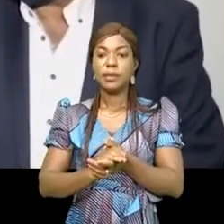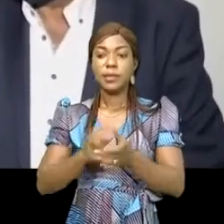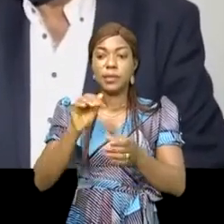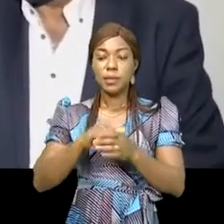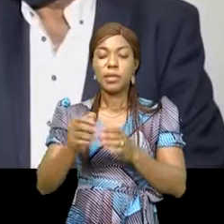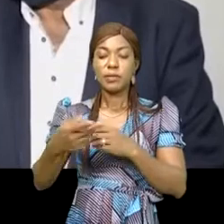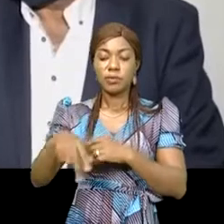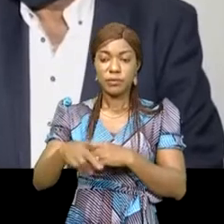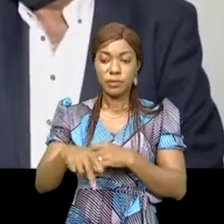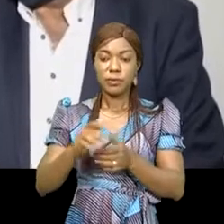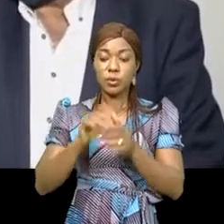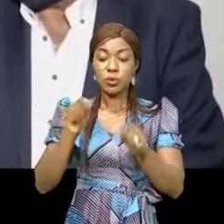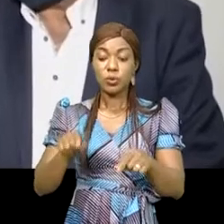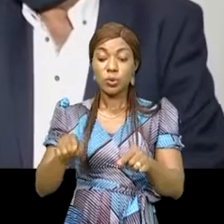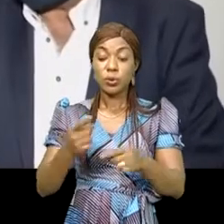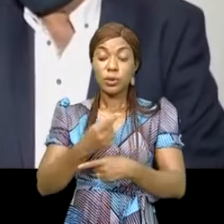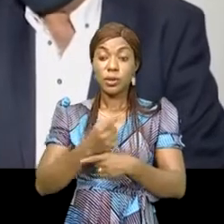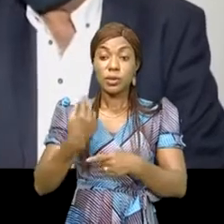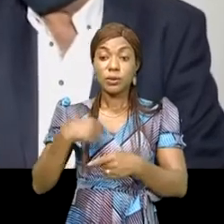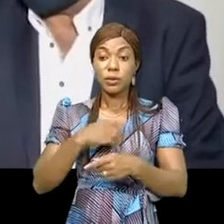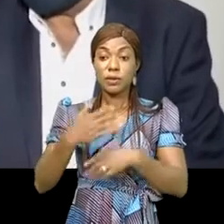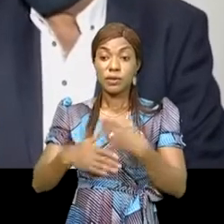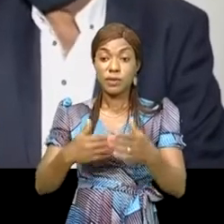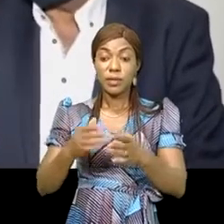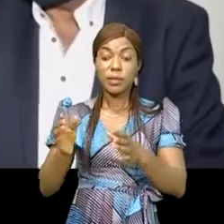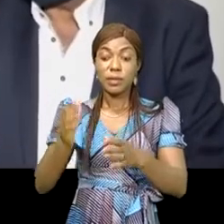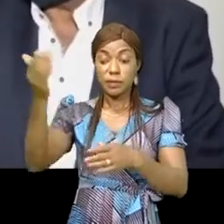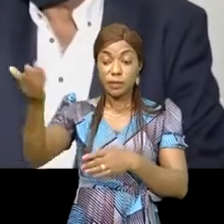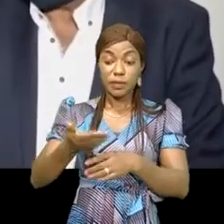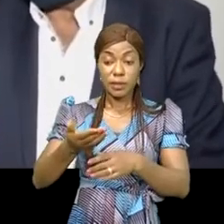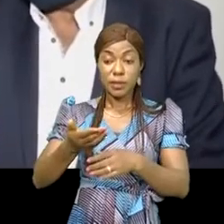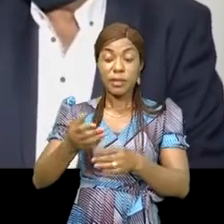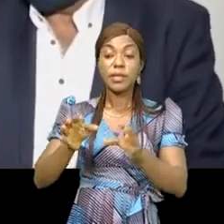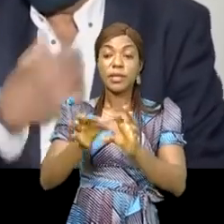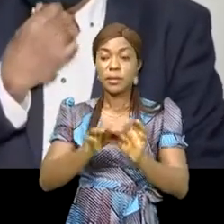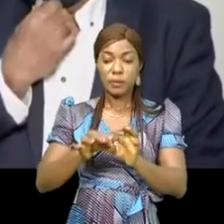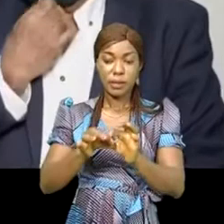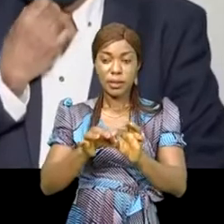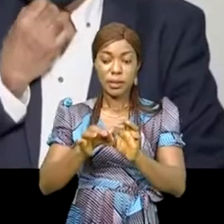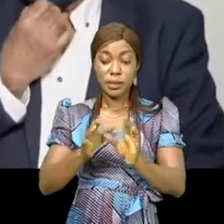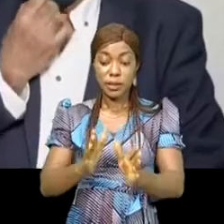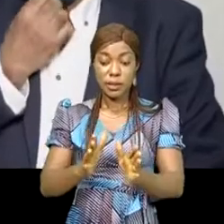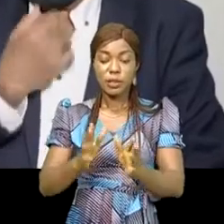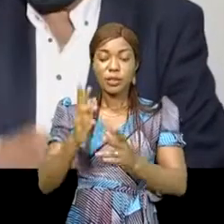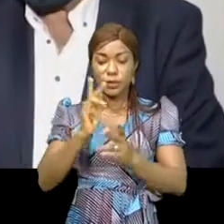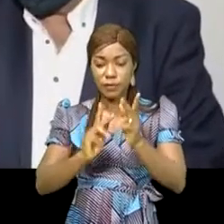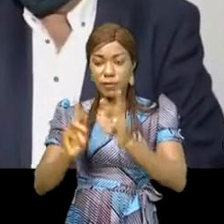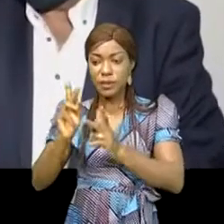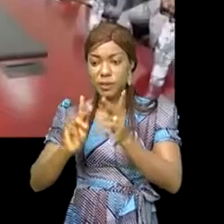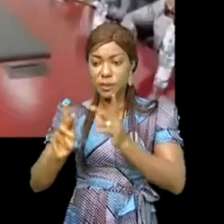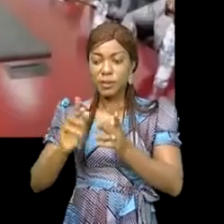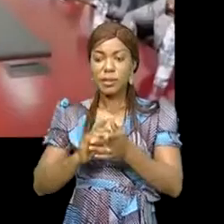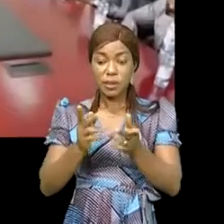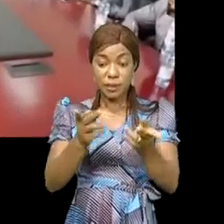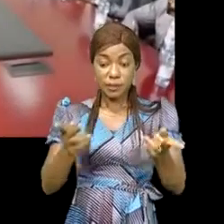province. Et aujourd'hui, nous avons déjà fait venir des partenaires qui ont visité la zone.